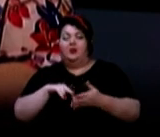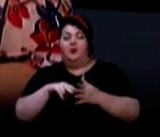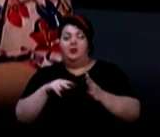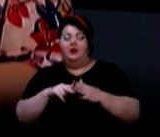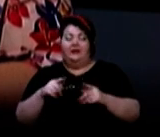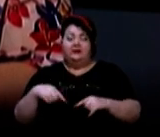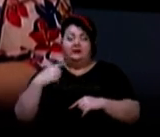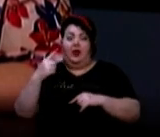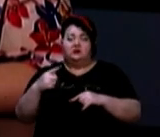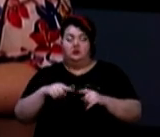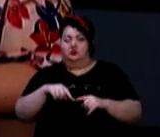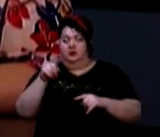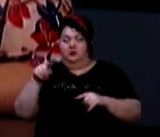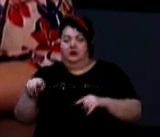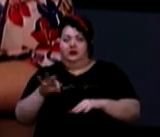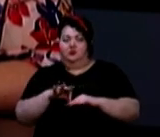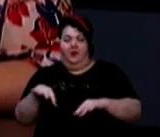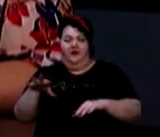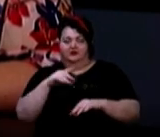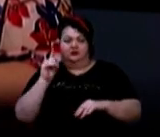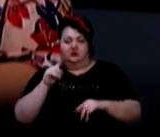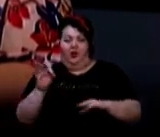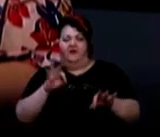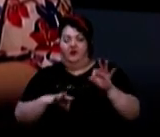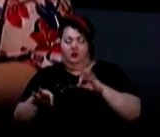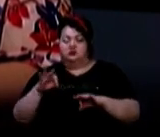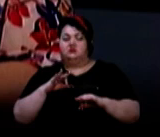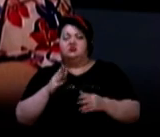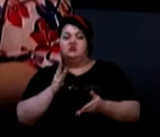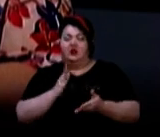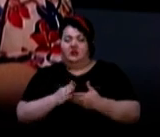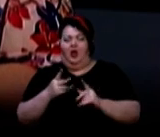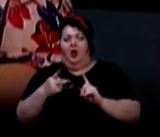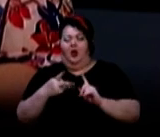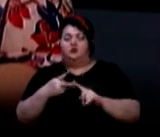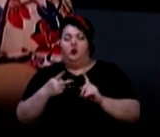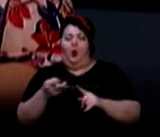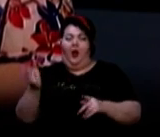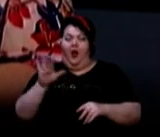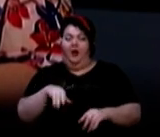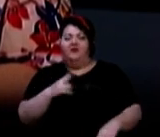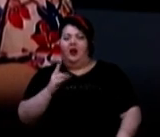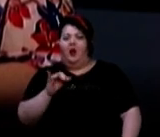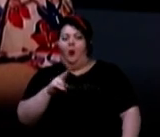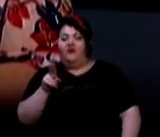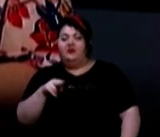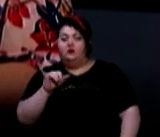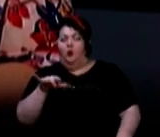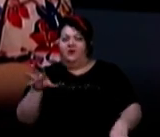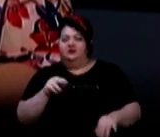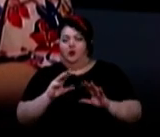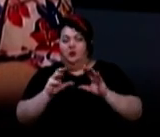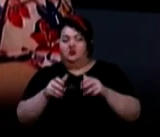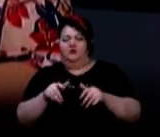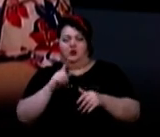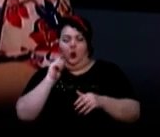підйом захворювальності. Всі ми знаємо, що восени прогнозовано є друга хвиля COVID у всьому світі, і Україну це не